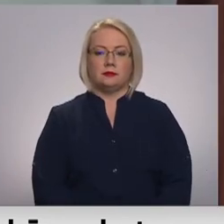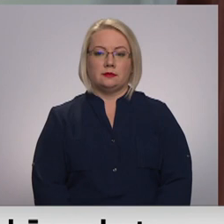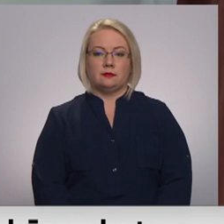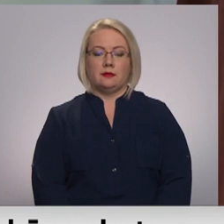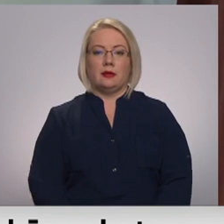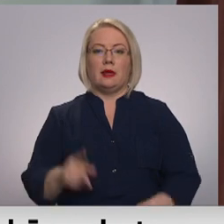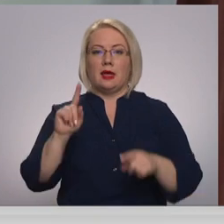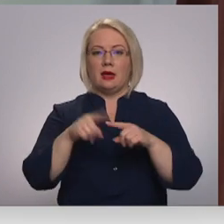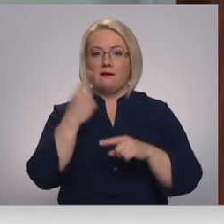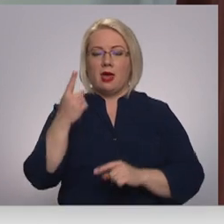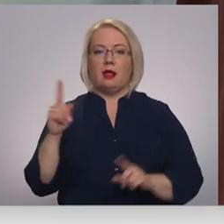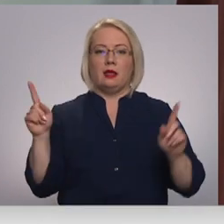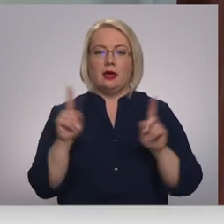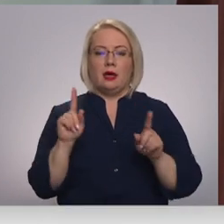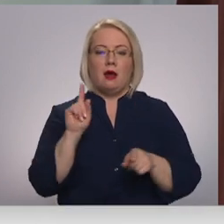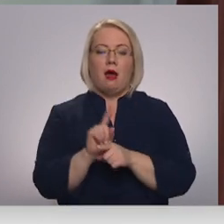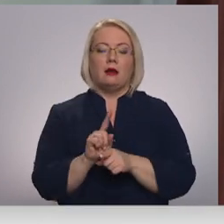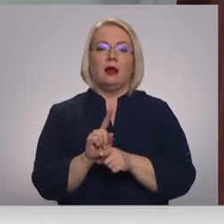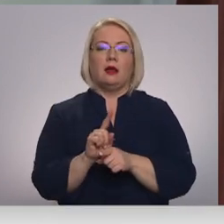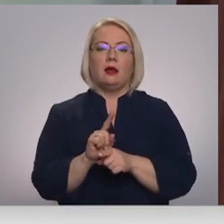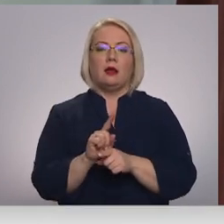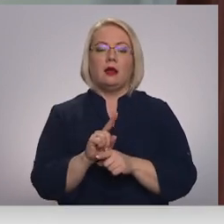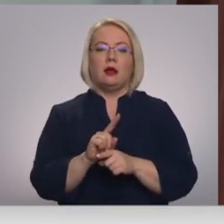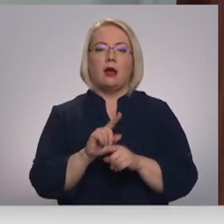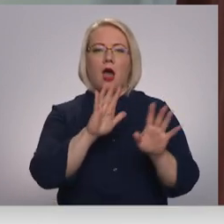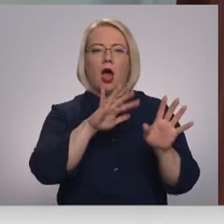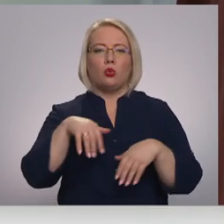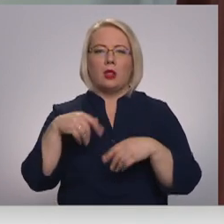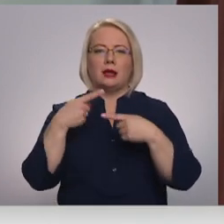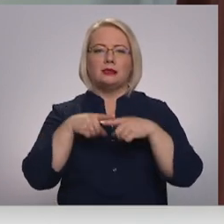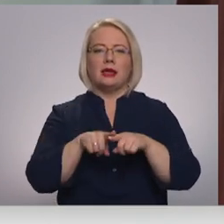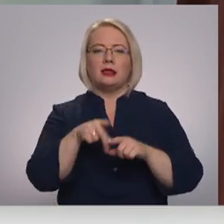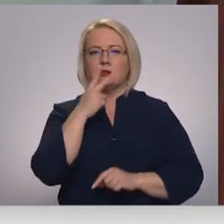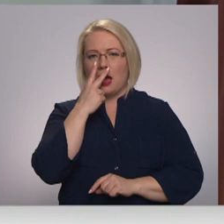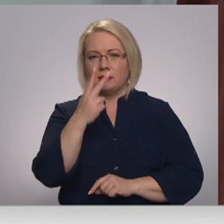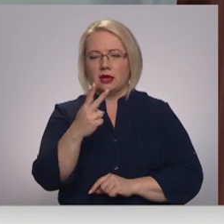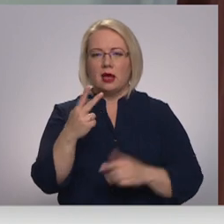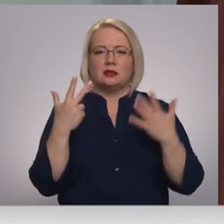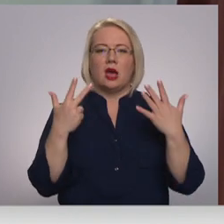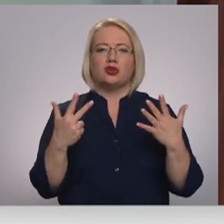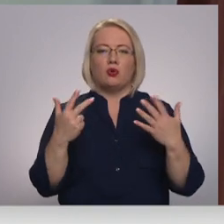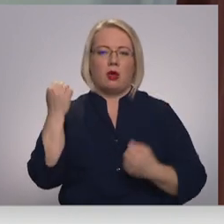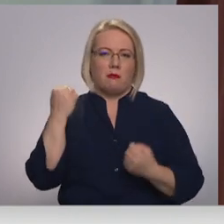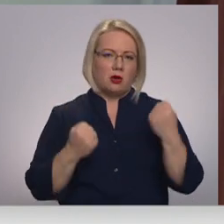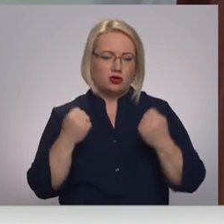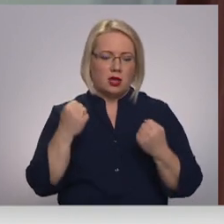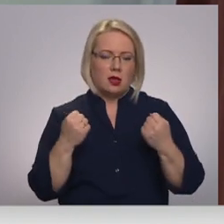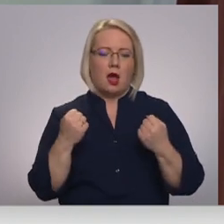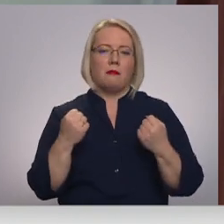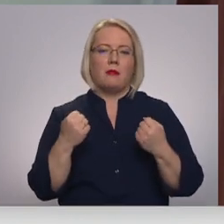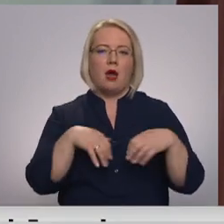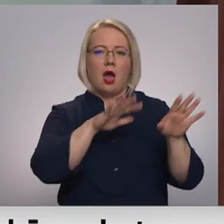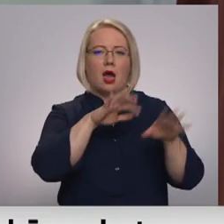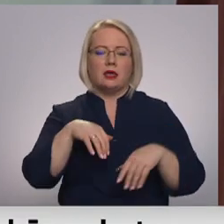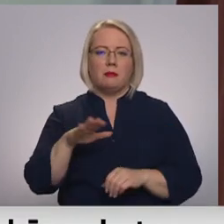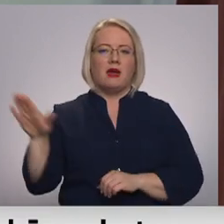Vēl ir arī anulētas tehniskās apskates astoņiem transporta līdzekļiem, trījiem, pat ir atņemts